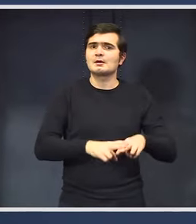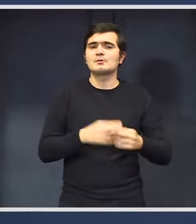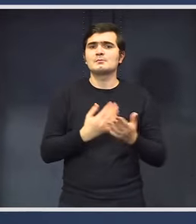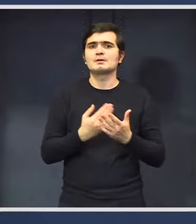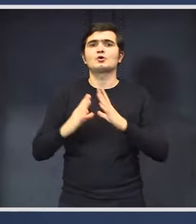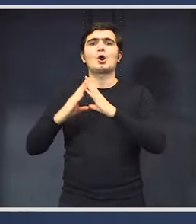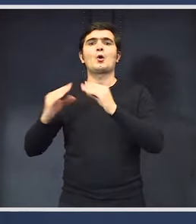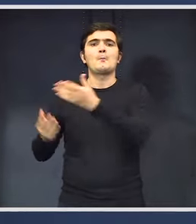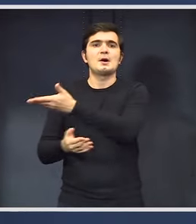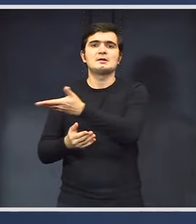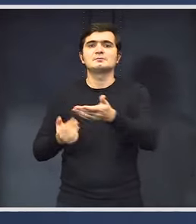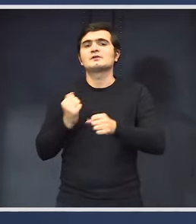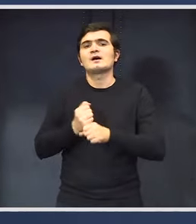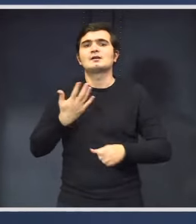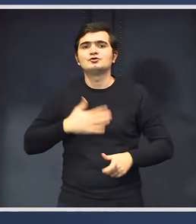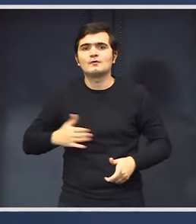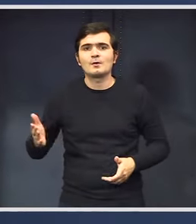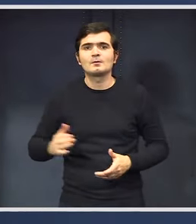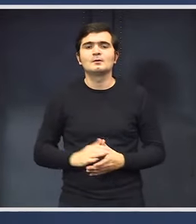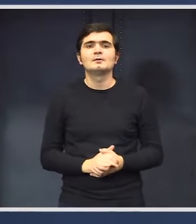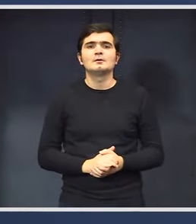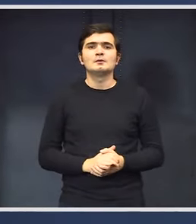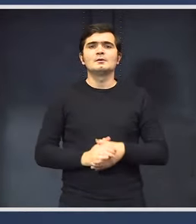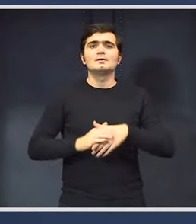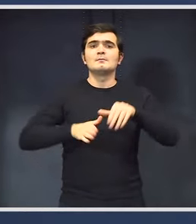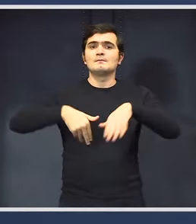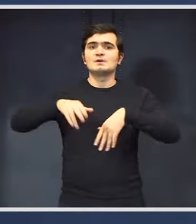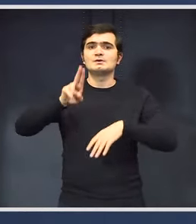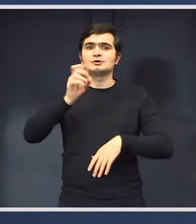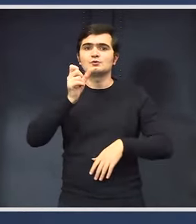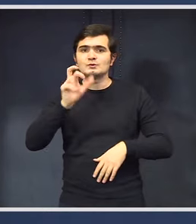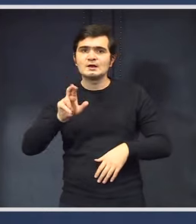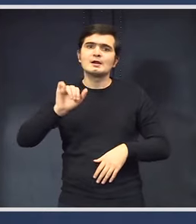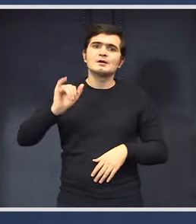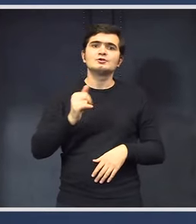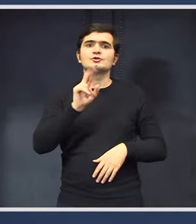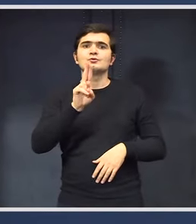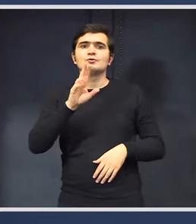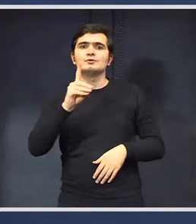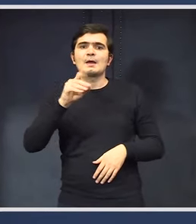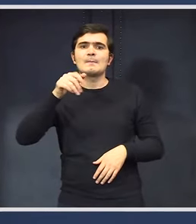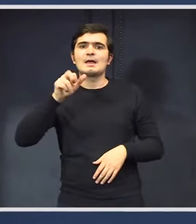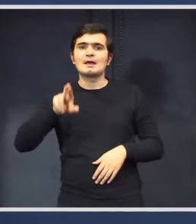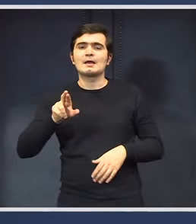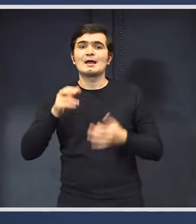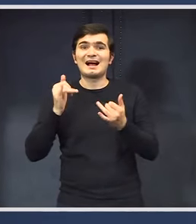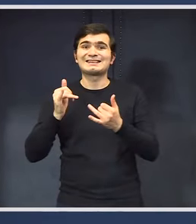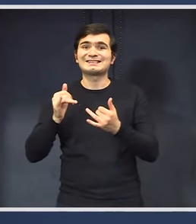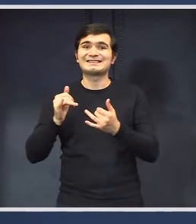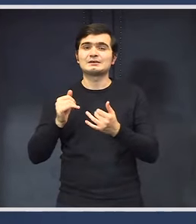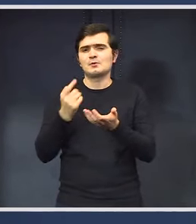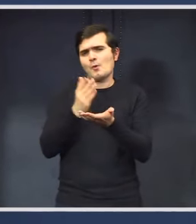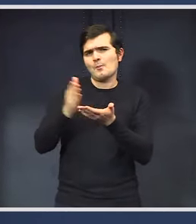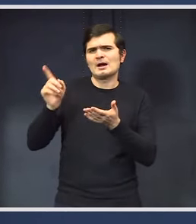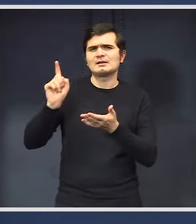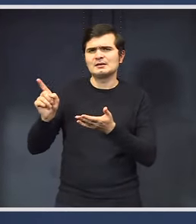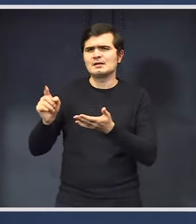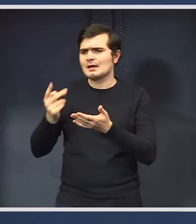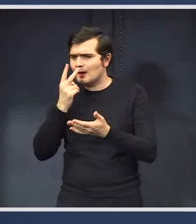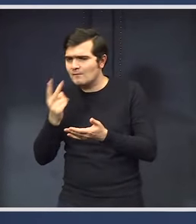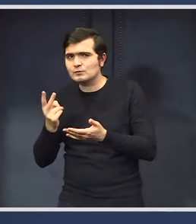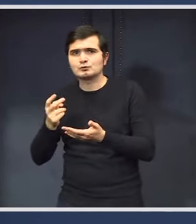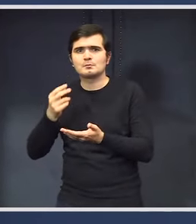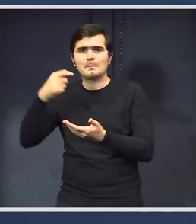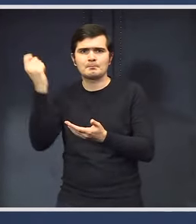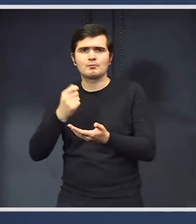românilor. Să facă pe ei ce vor. Ministrii USR și UDMR astăzi au primit o parte dintre ei bugetul